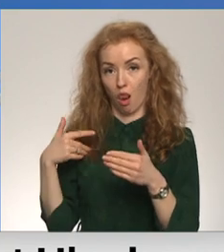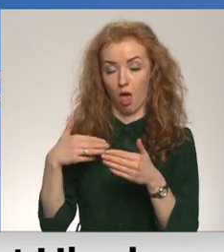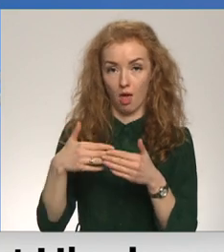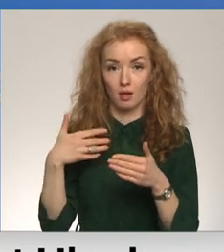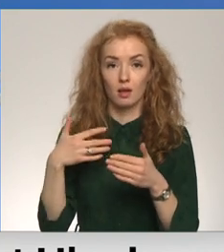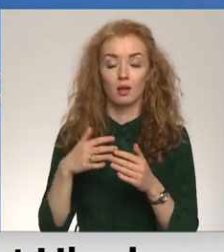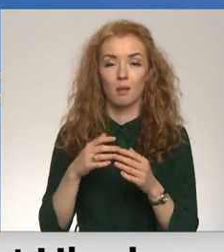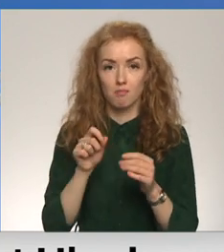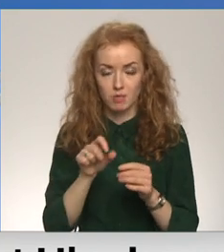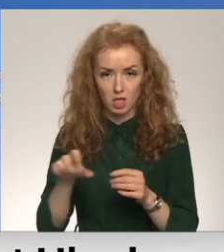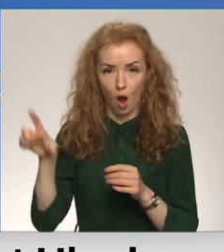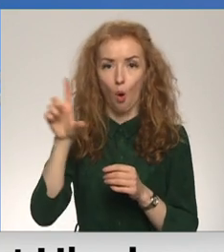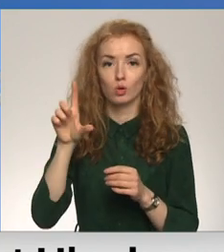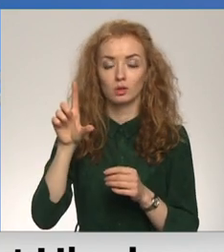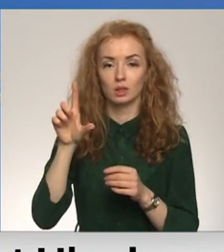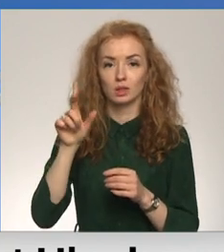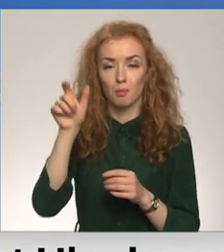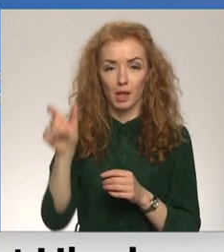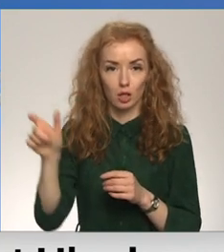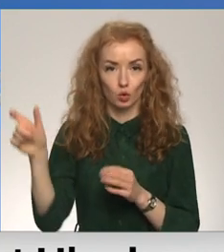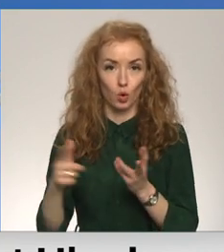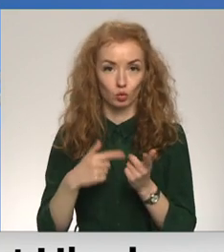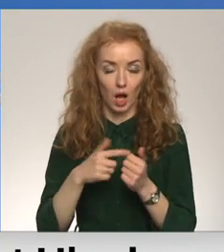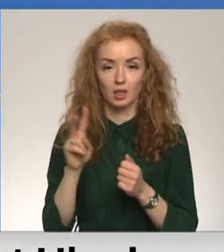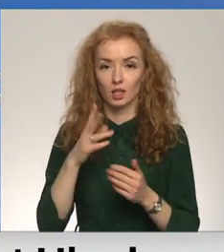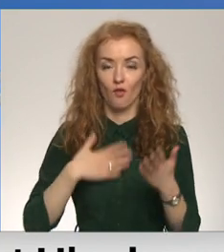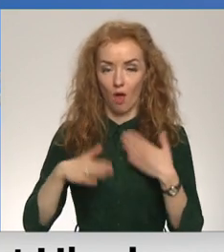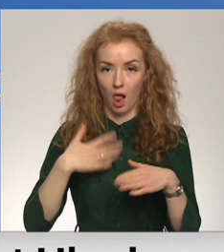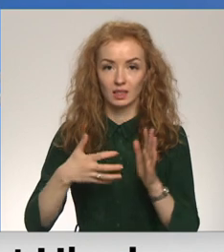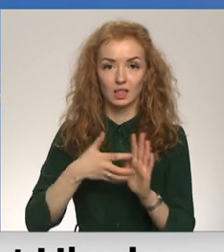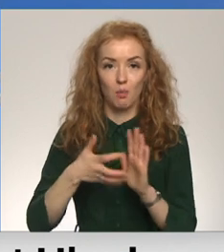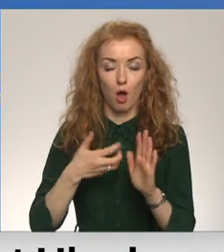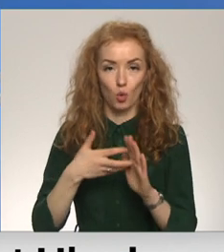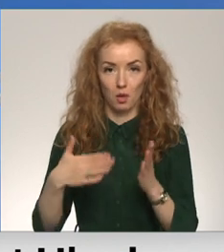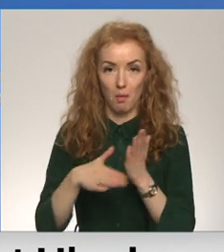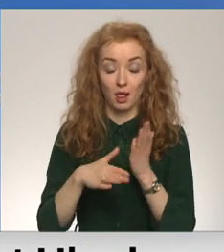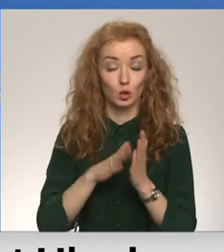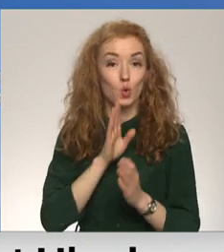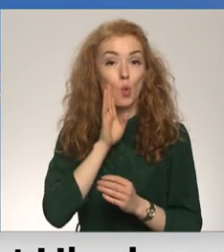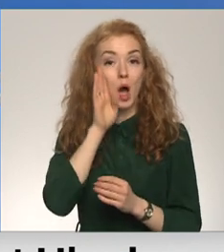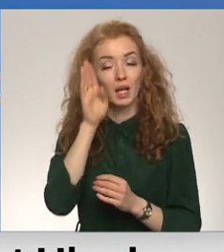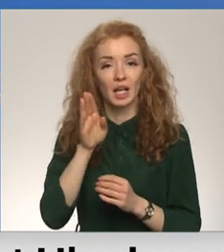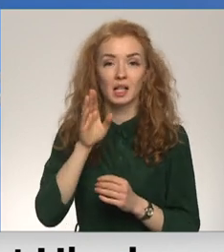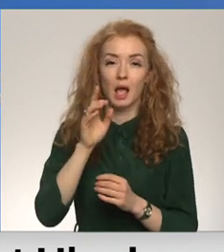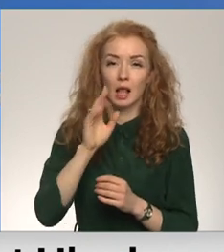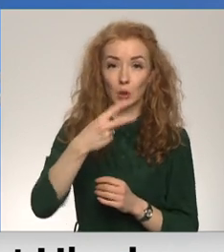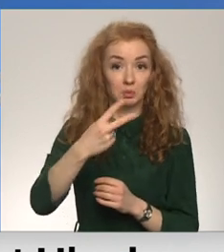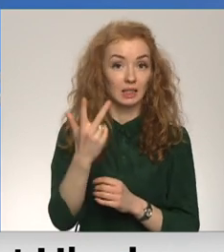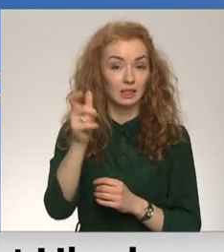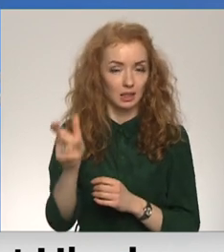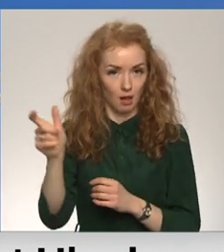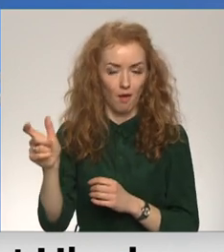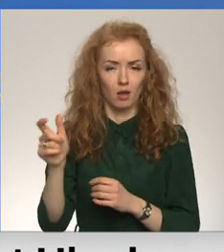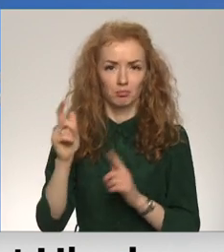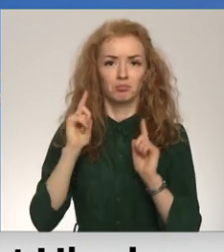pieaudzis valsts piedrīgos skaits, kuri vēlas izmantot mūsu palīdzību, ja no rīta tādu vēl bija 23, ar kuriem mēs reiķinājāmies